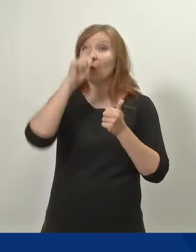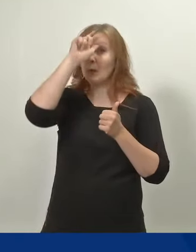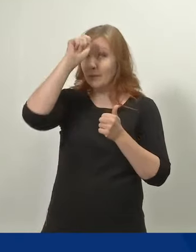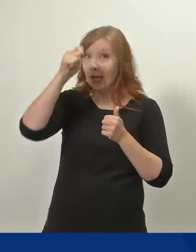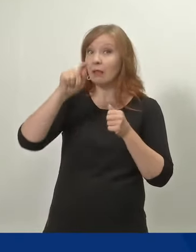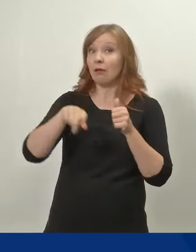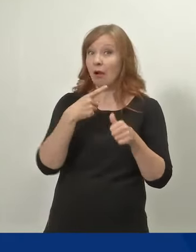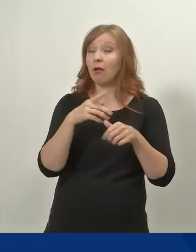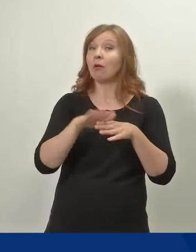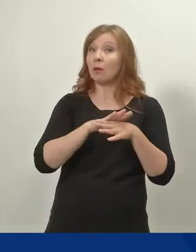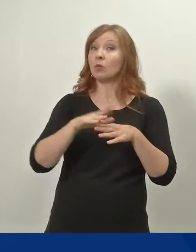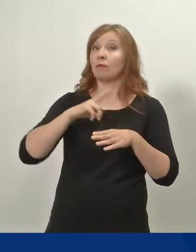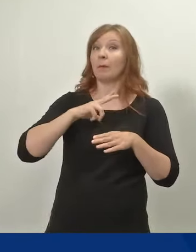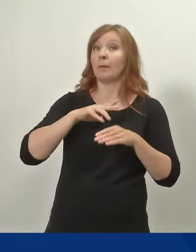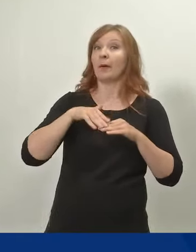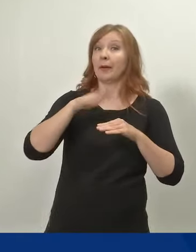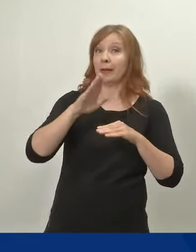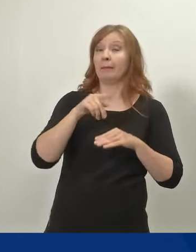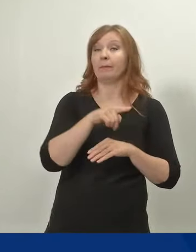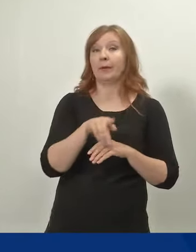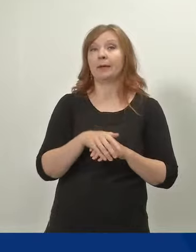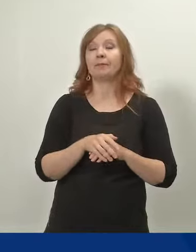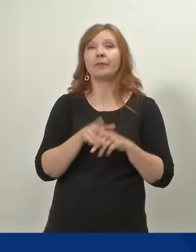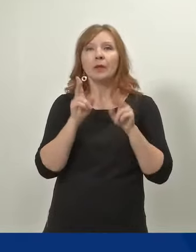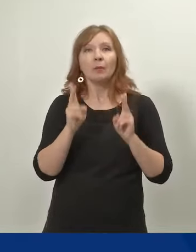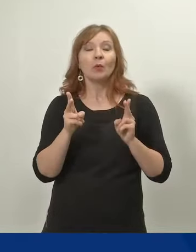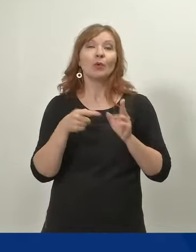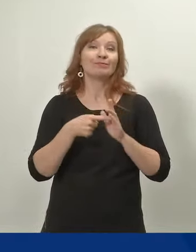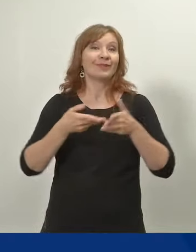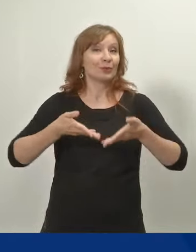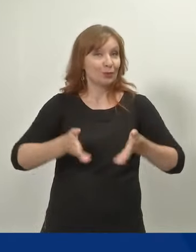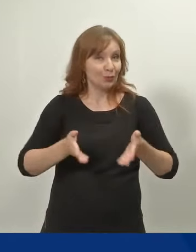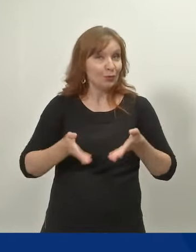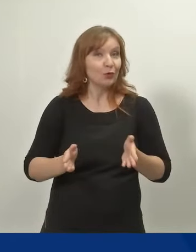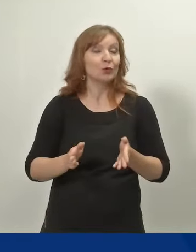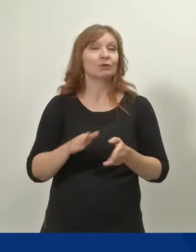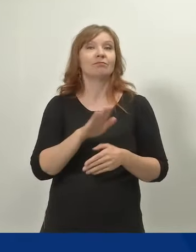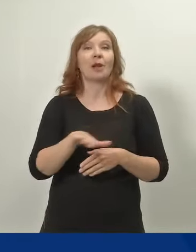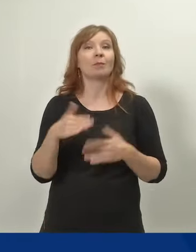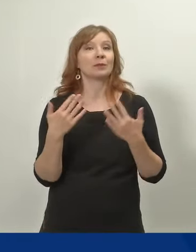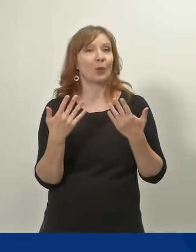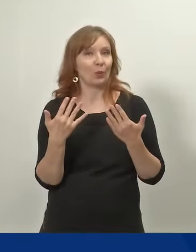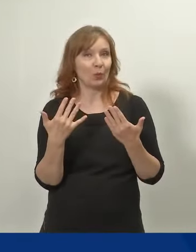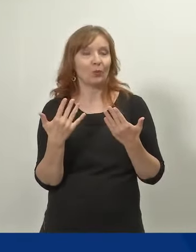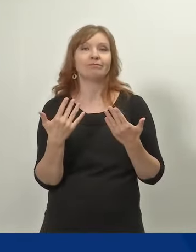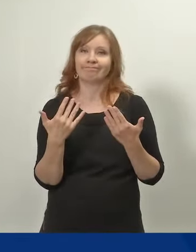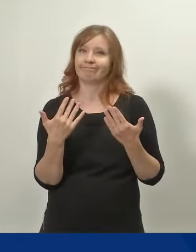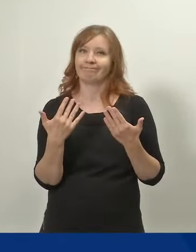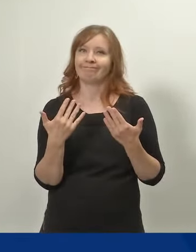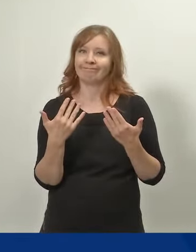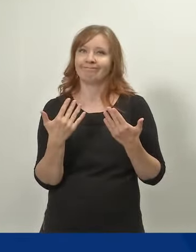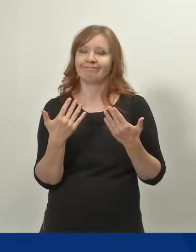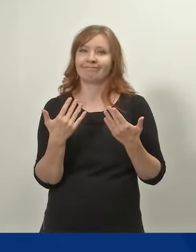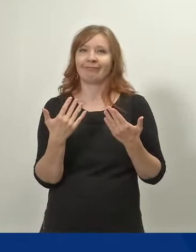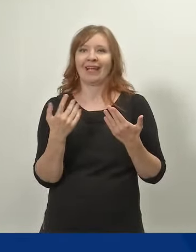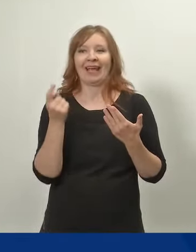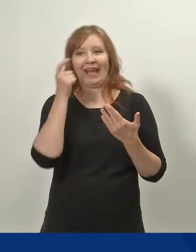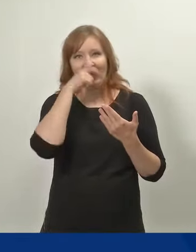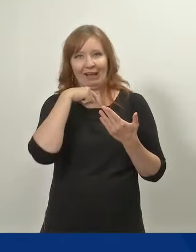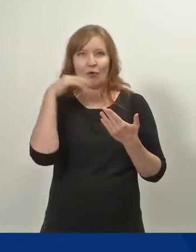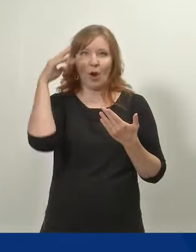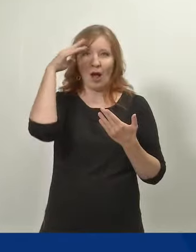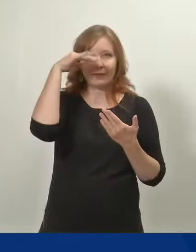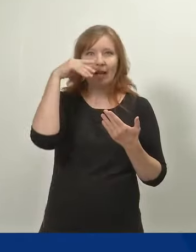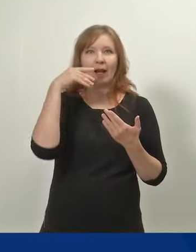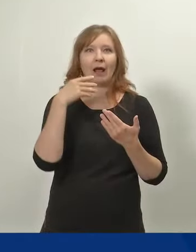niin päin, että kyllä kun me katsomme esimerkiksi syntyvyyttä ja lapsilukua, niin ei meillä ole enää varaa ajatella, että ne,